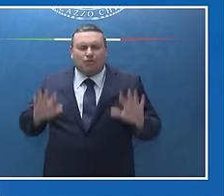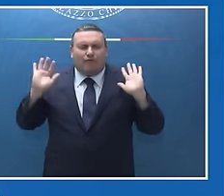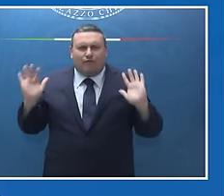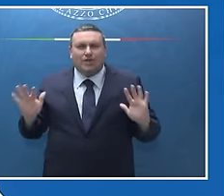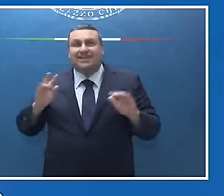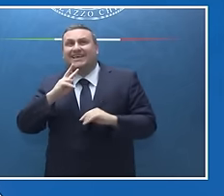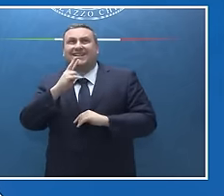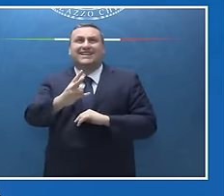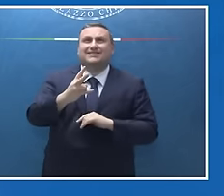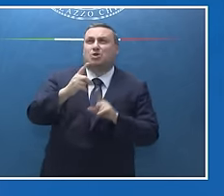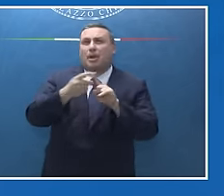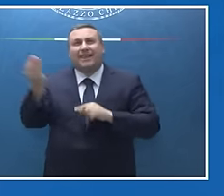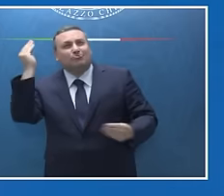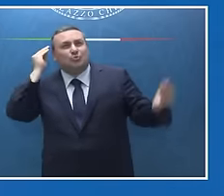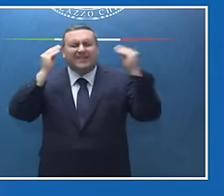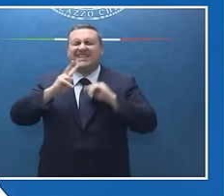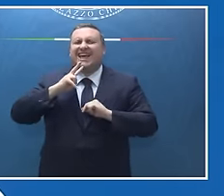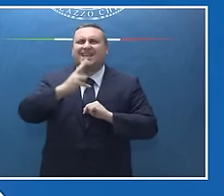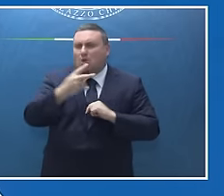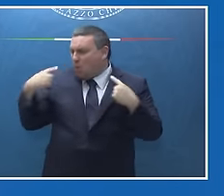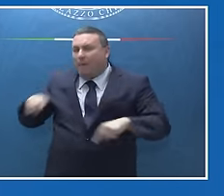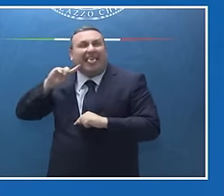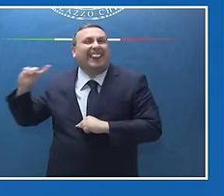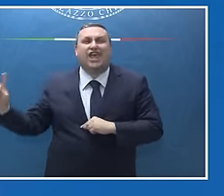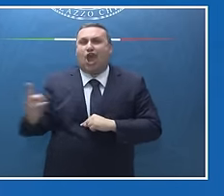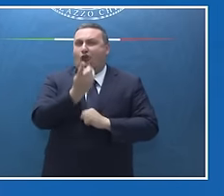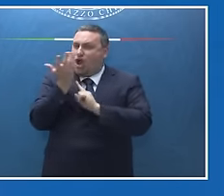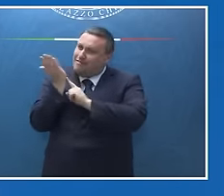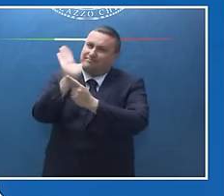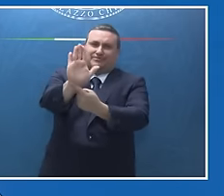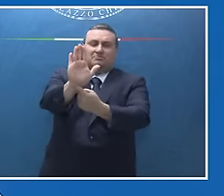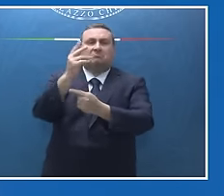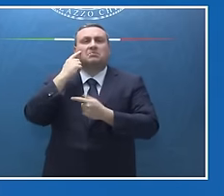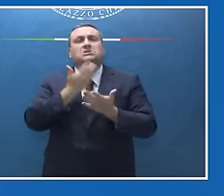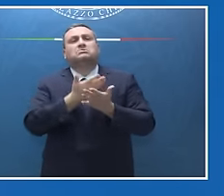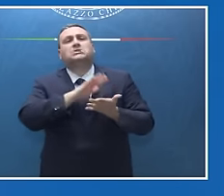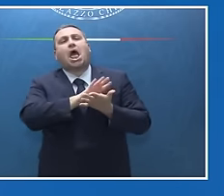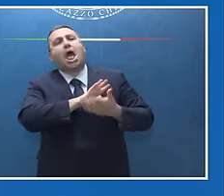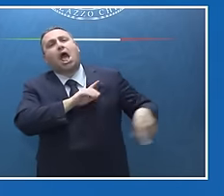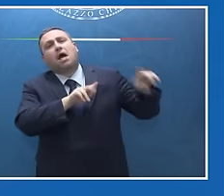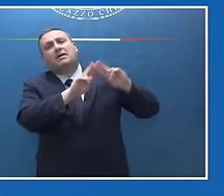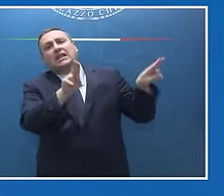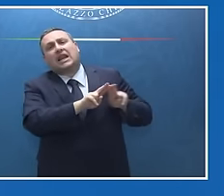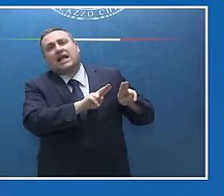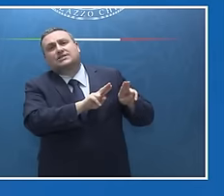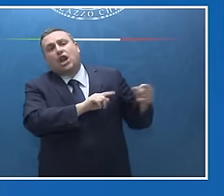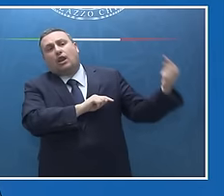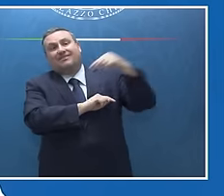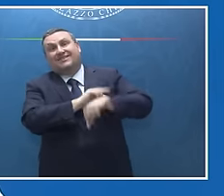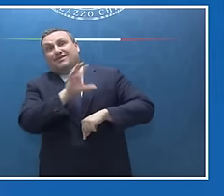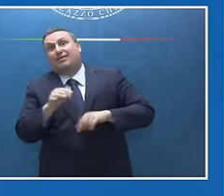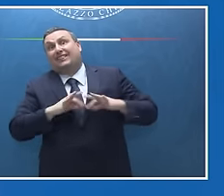dare ai soliti pregiudizi che abbiamo letto da alcune parti della stampa internazionale anche su questo territorio.